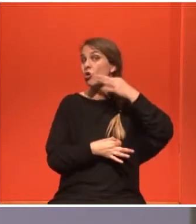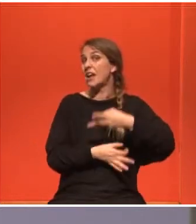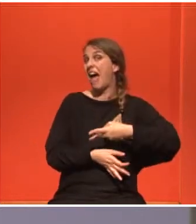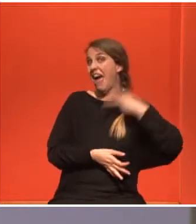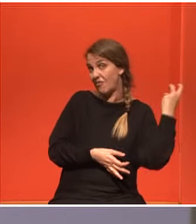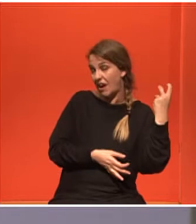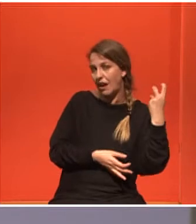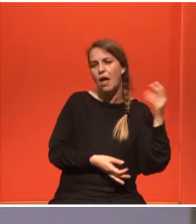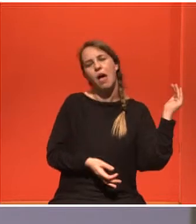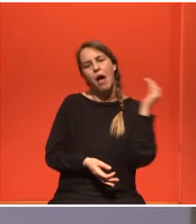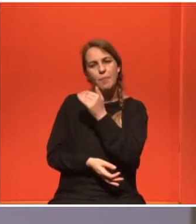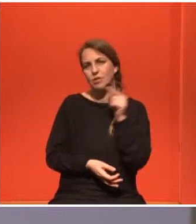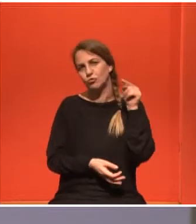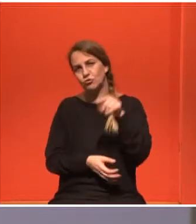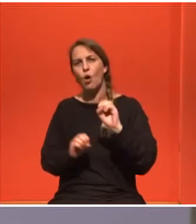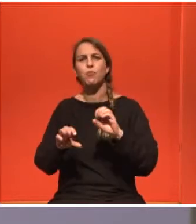κατευθείαν στην προπόνηση.